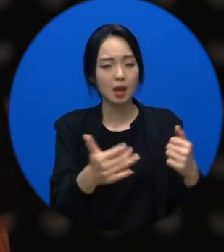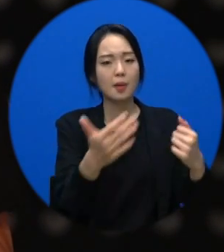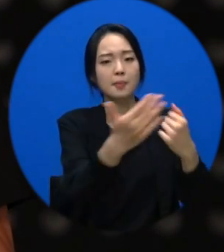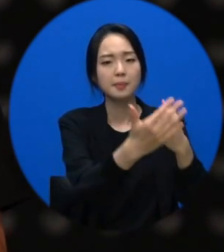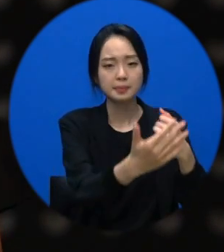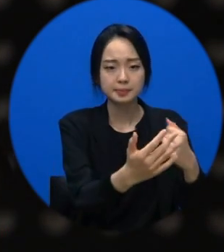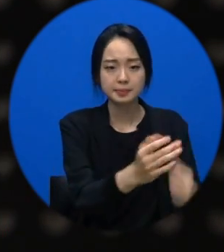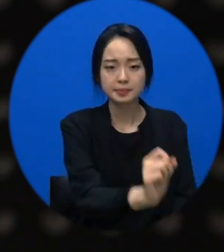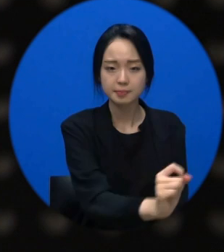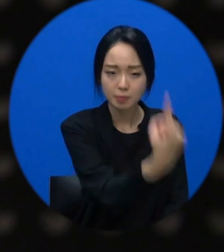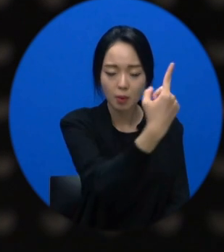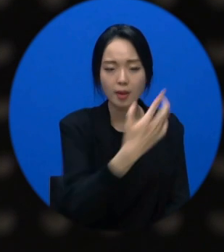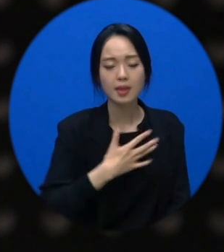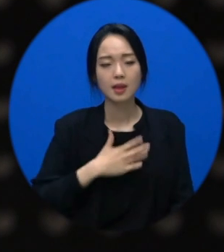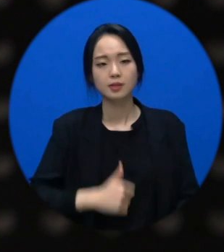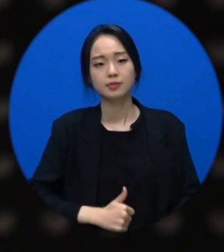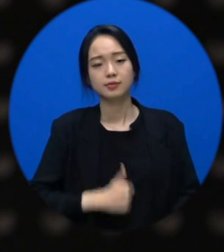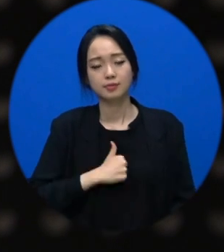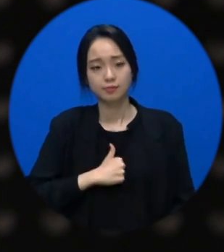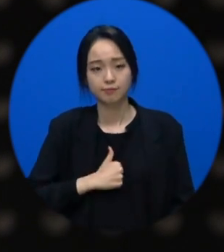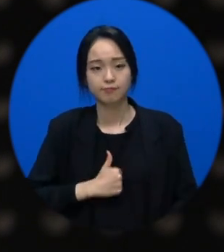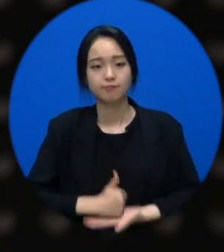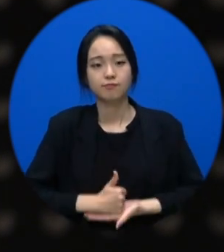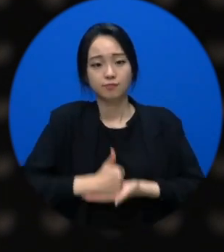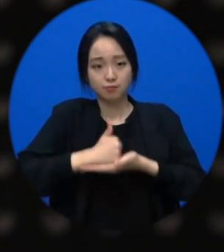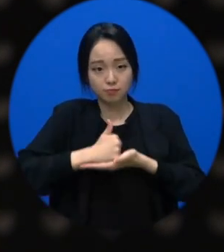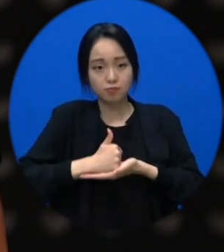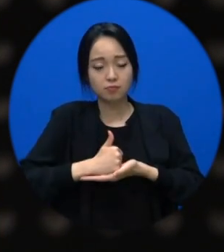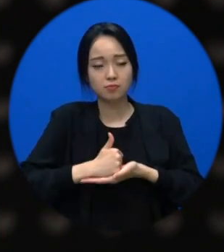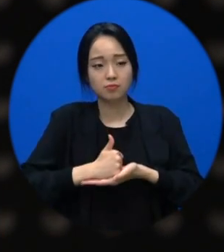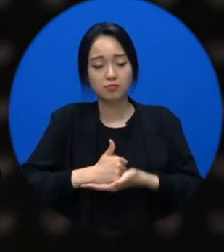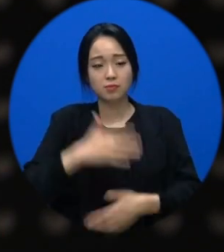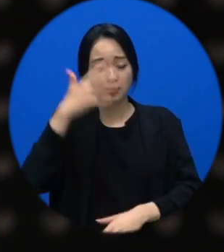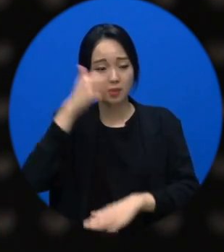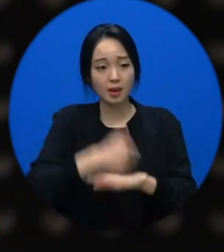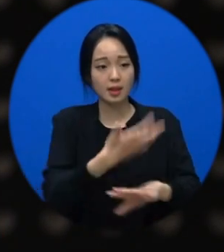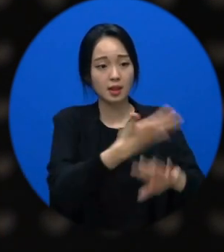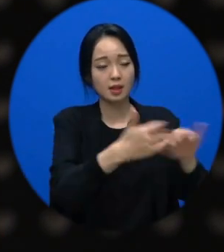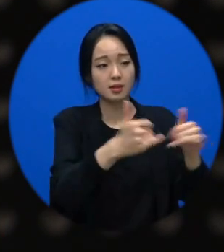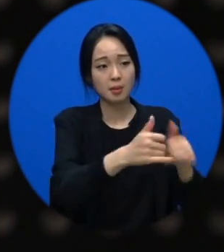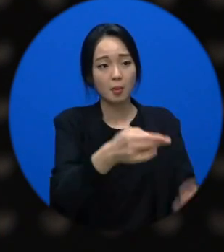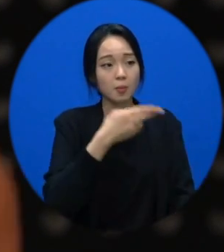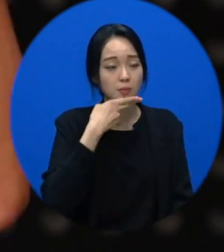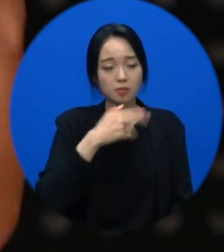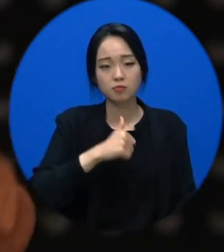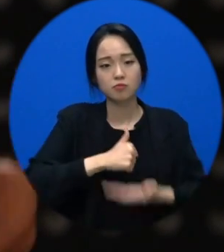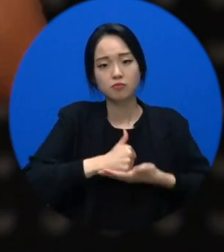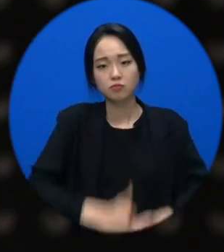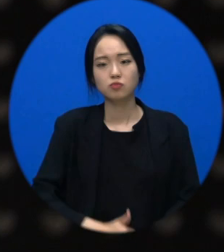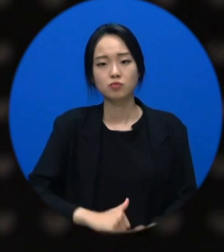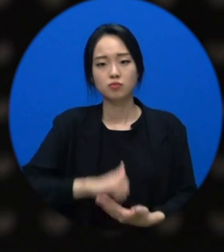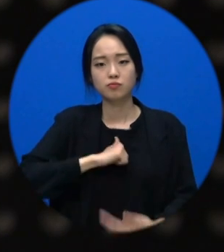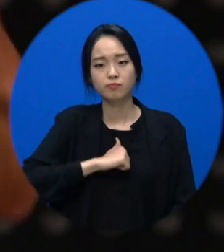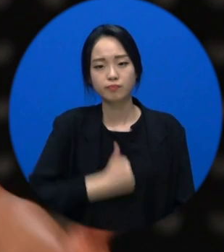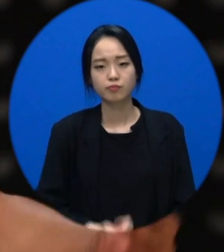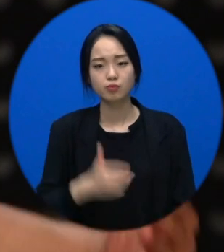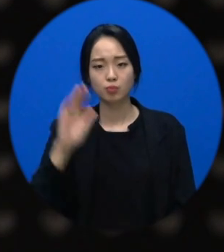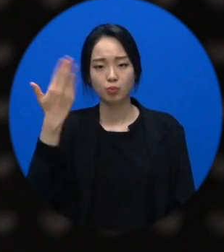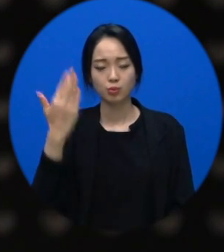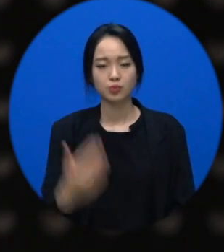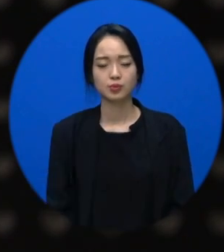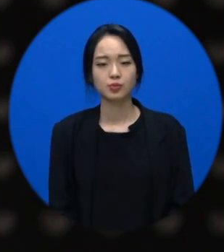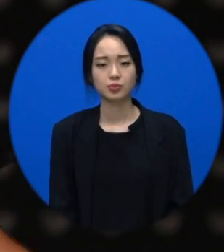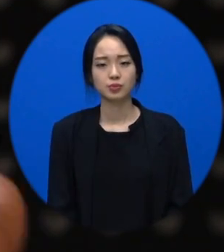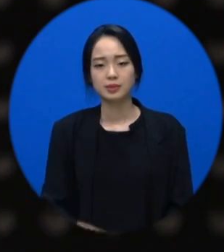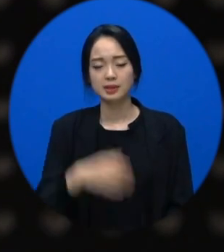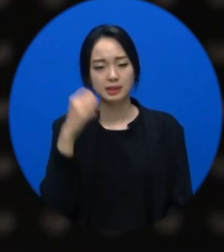그게 없어지면 어떻게 된다고요? 아까도 계속 말씀드렸지만 다시 낮아져요. 그런 거 빼죠 담을 싸세요 그냥